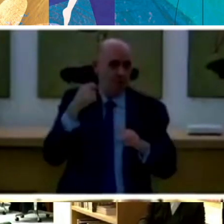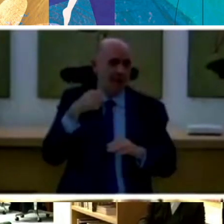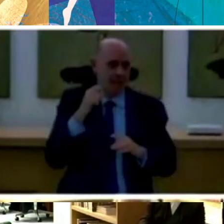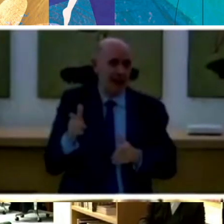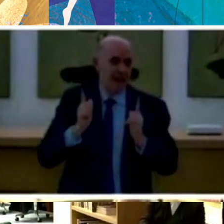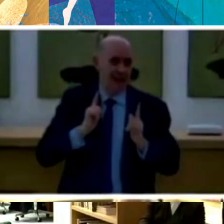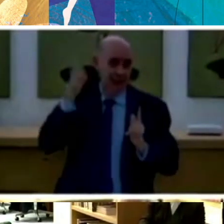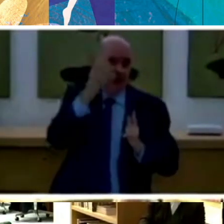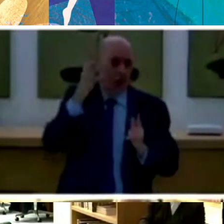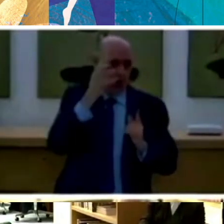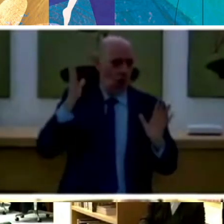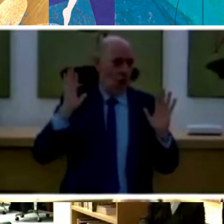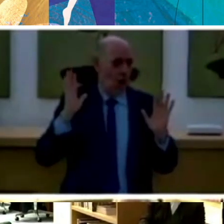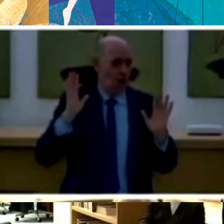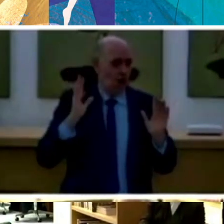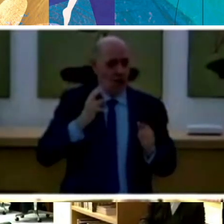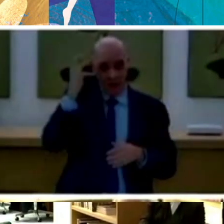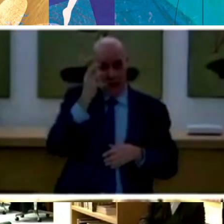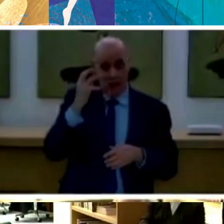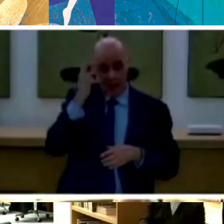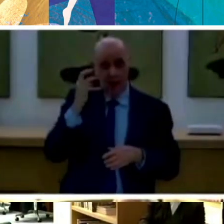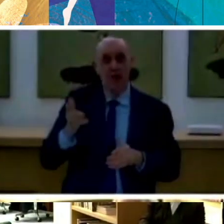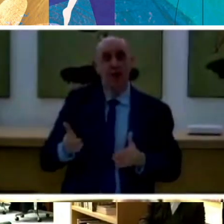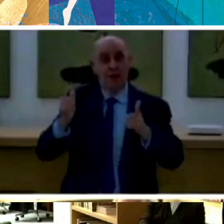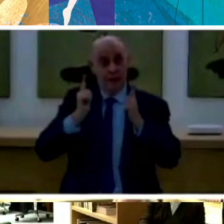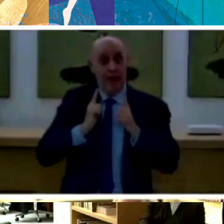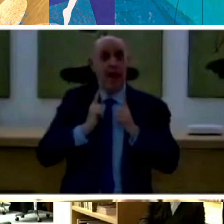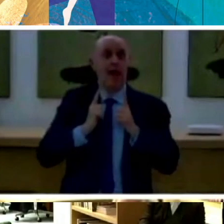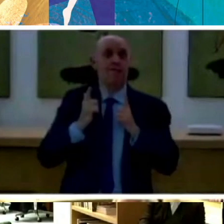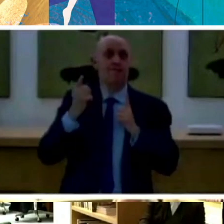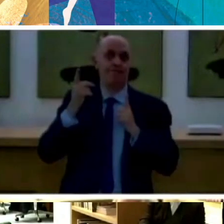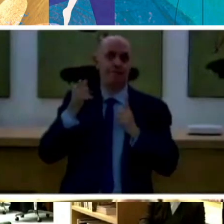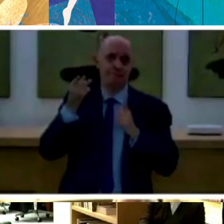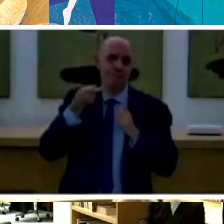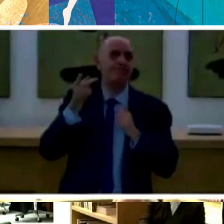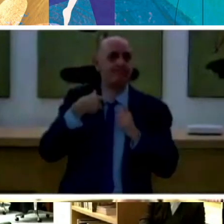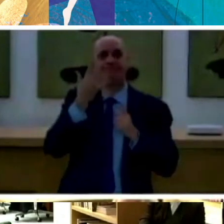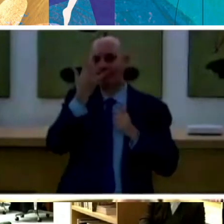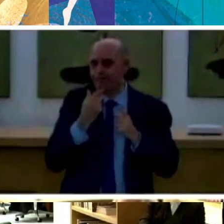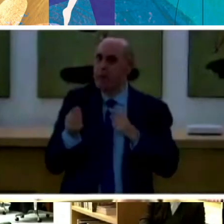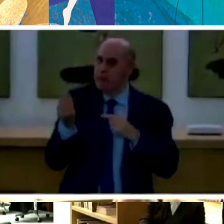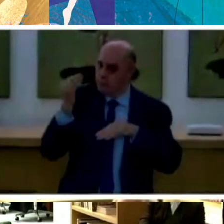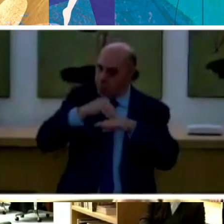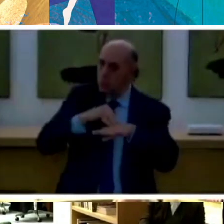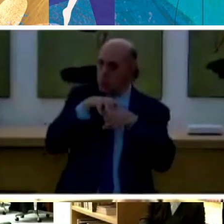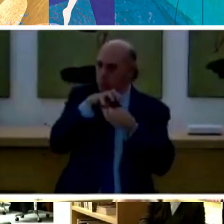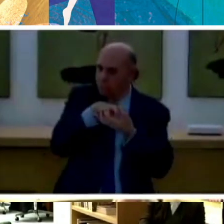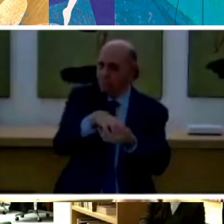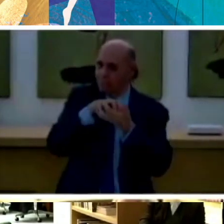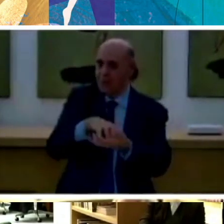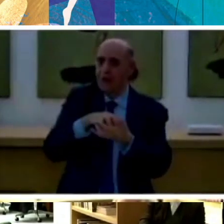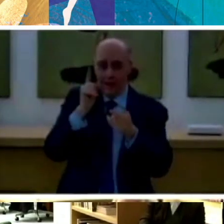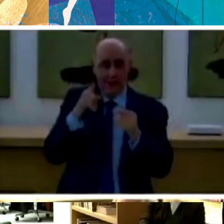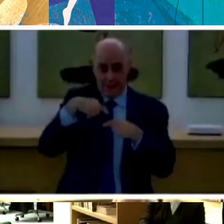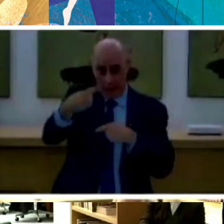orgogliosi e che ci ha portato ad investire sempre di più. L'anno prossimo faremo sette